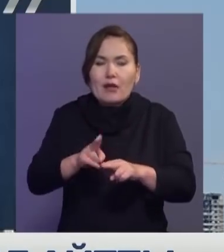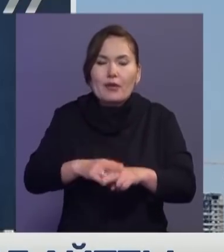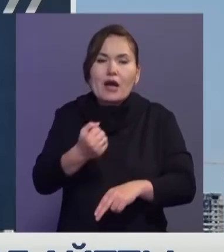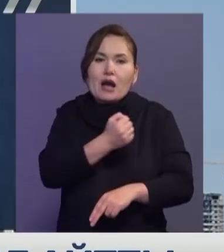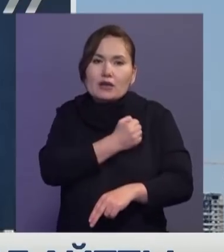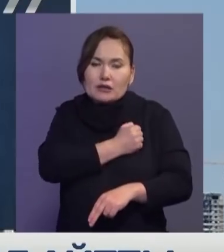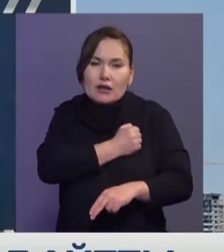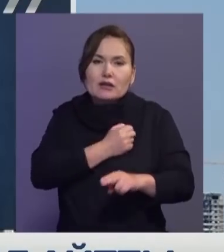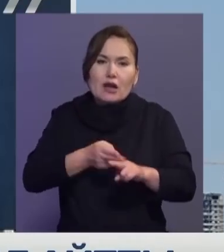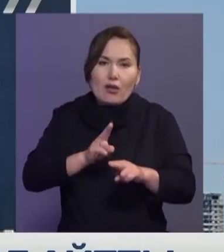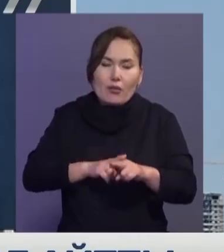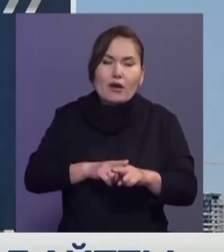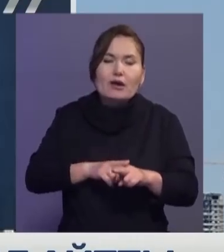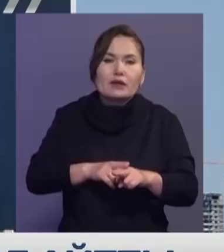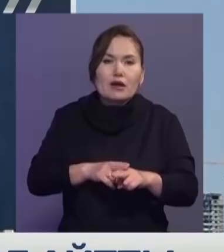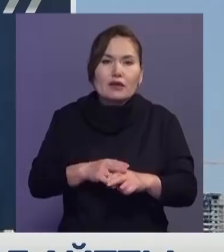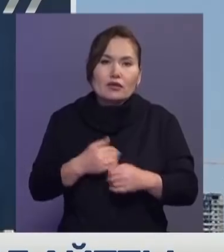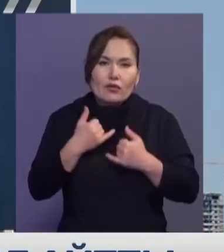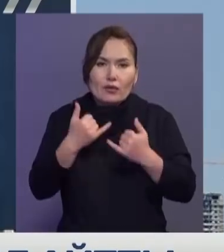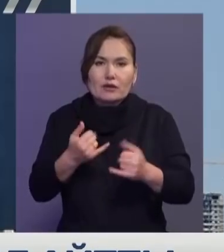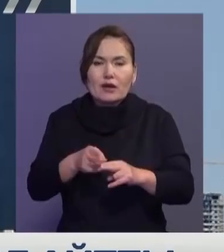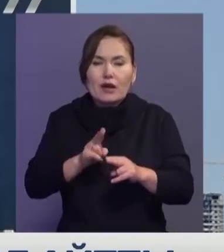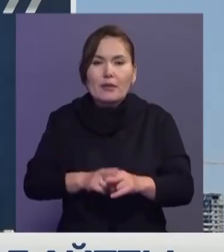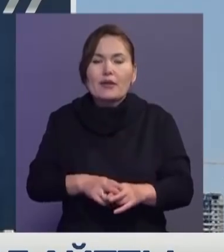көңіл айтып орны толмас қайғыға ортақтасамын.